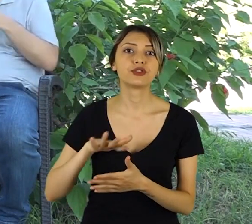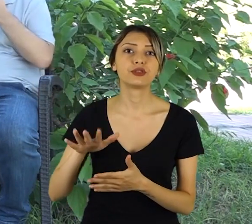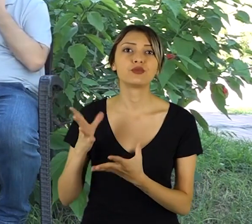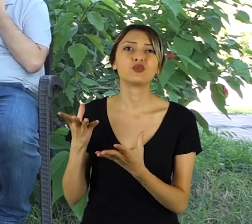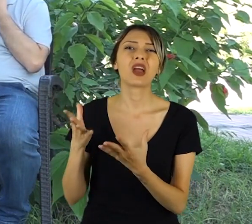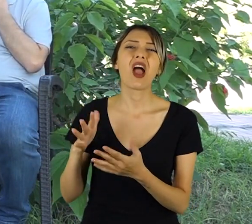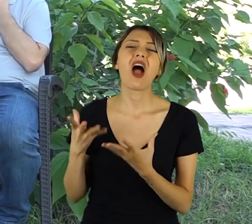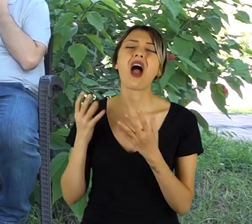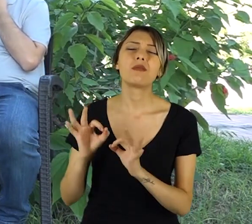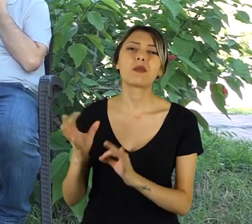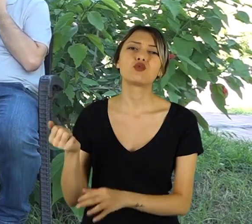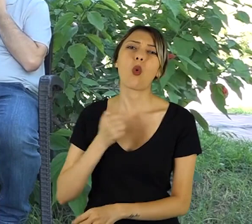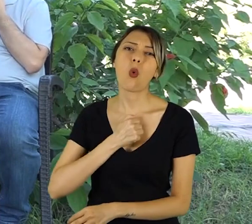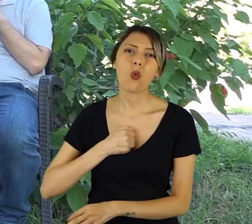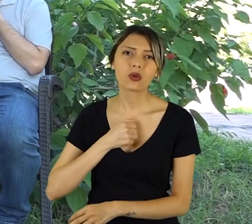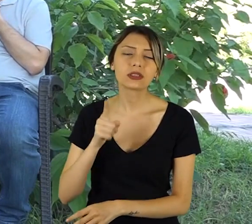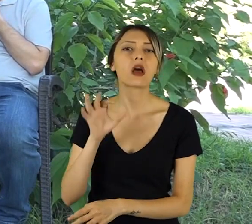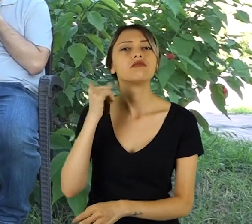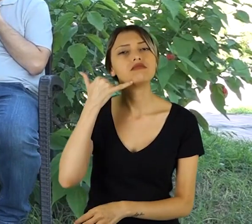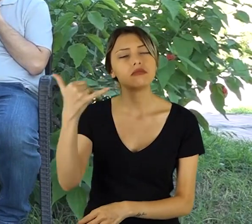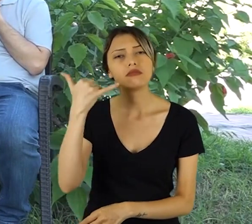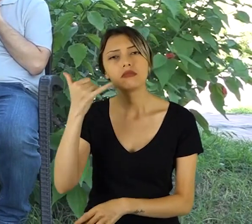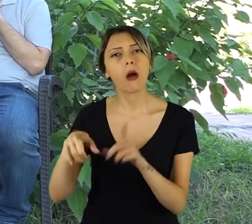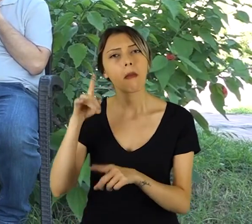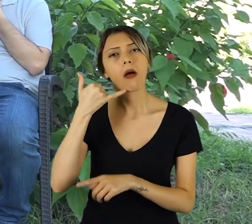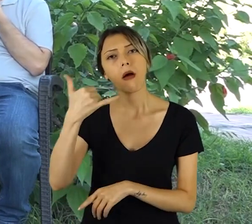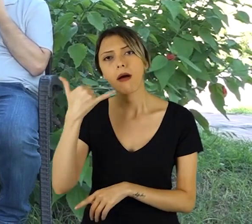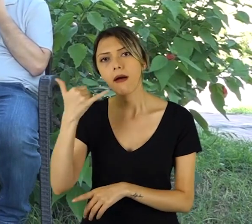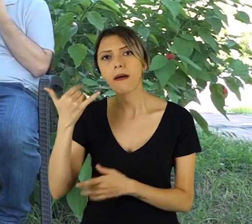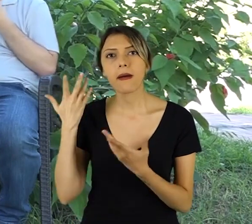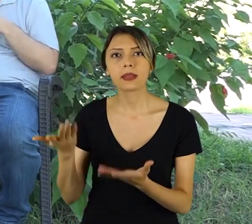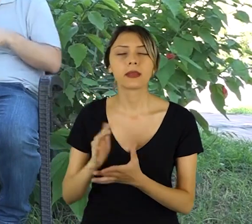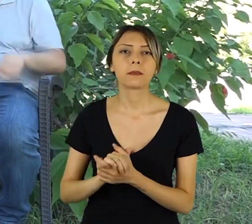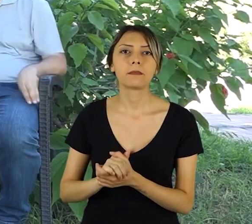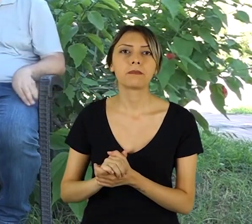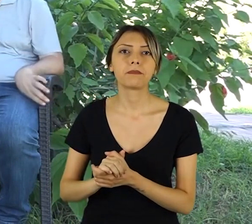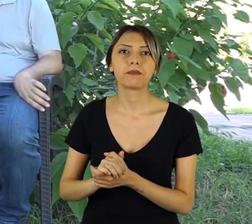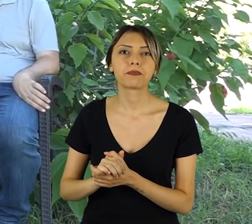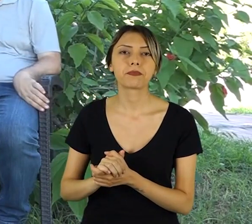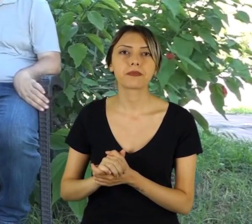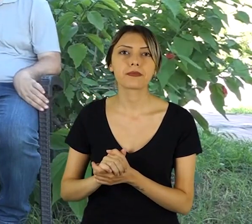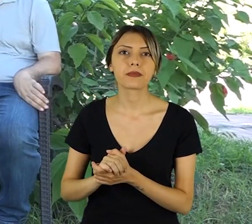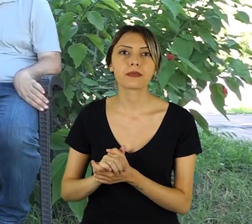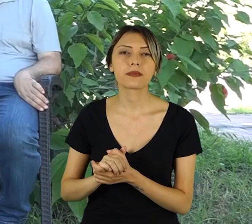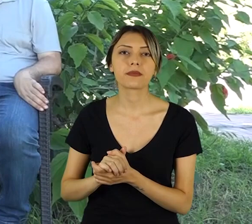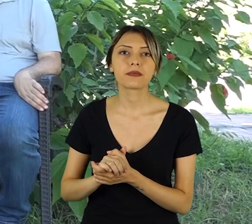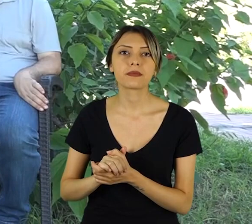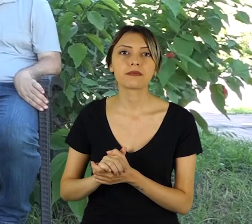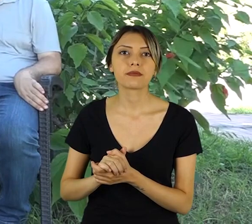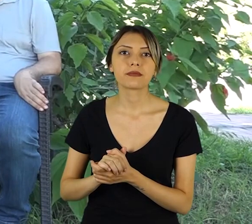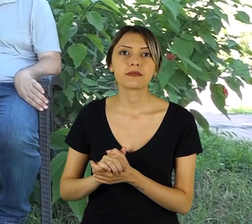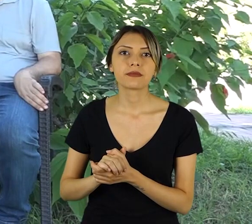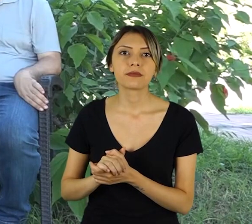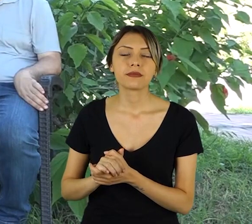sıkıldı. Zaman zaman onları aradım. Zaman zaman birbirimizle öyle